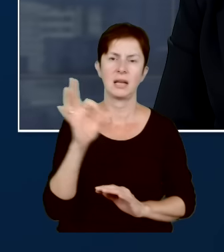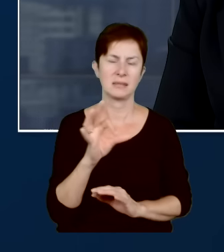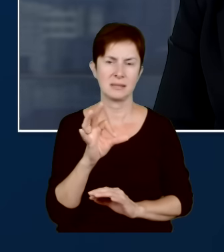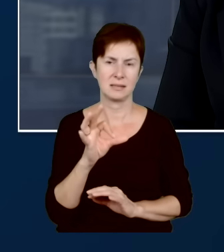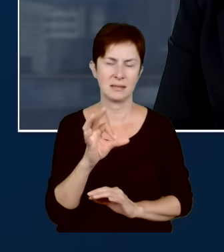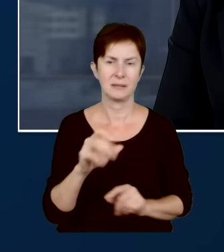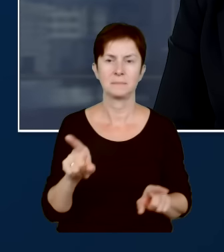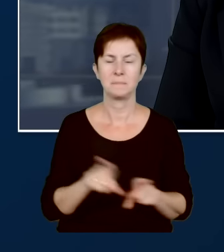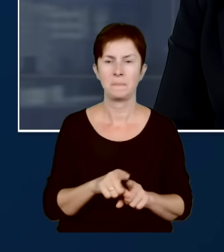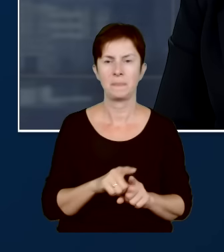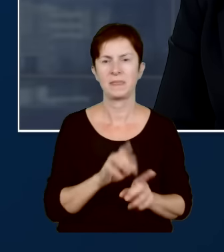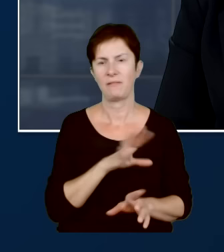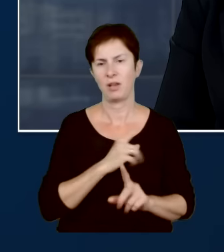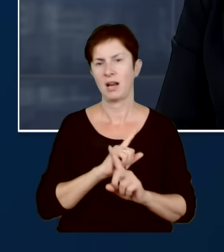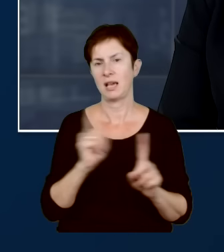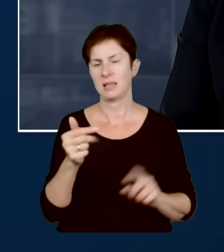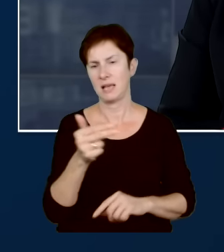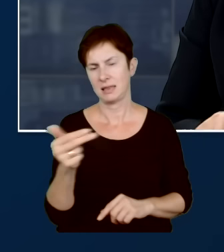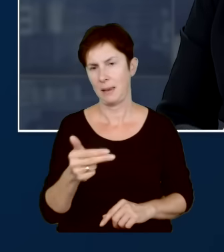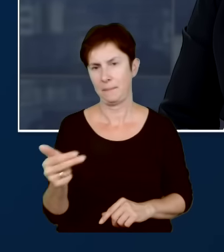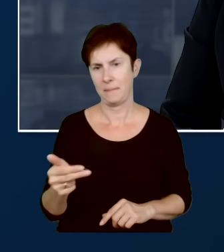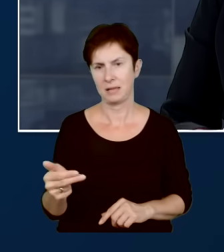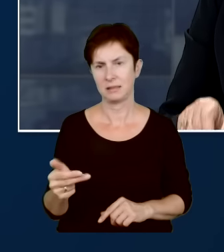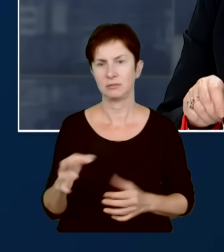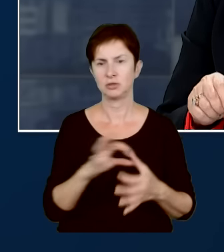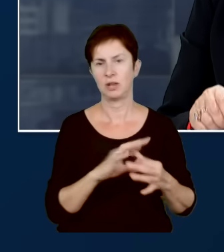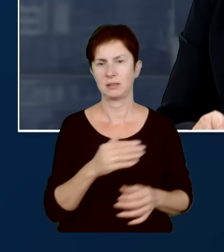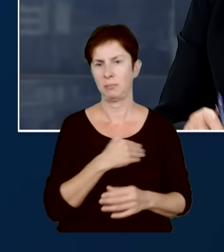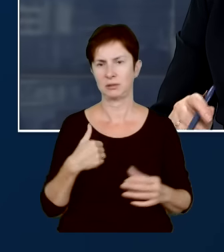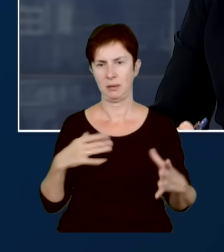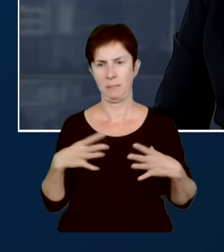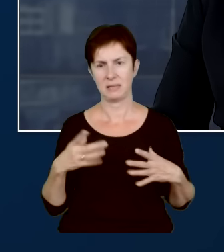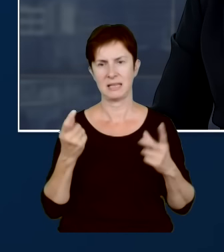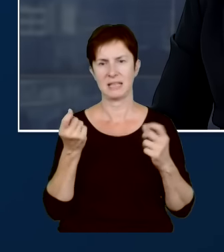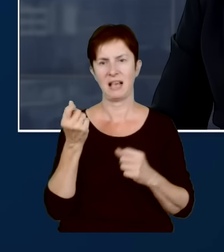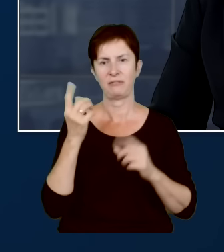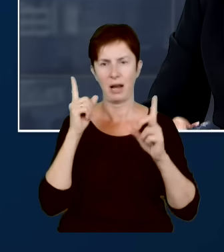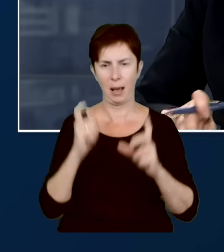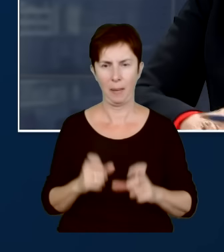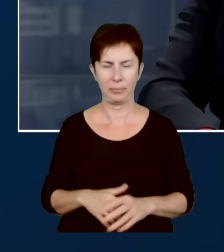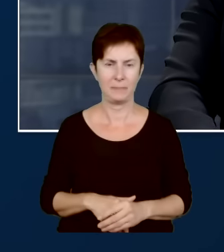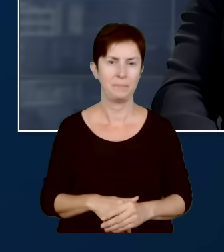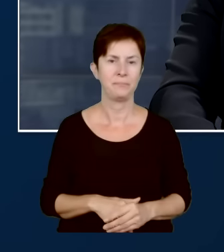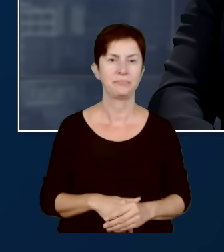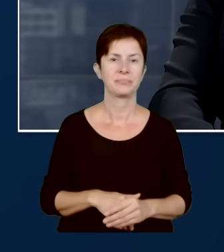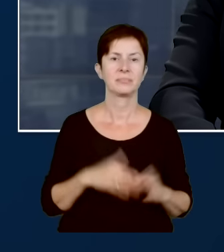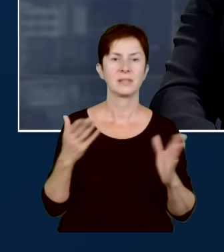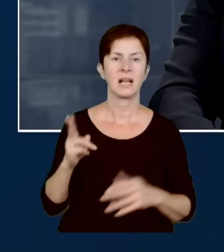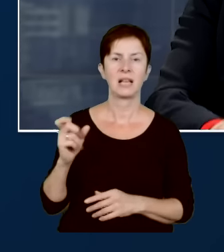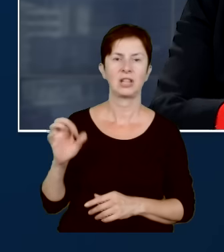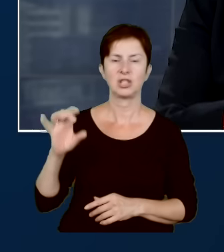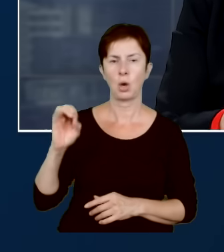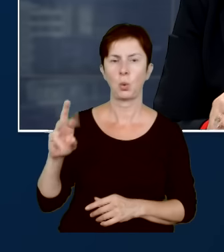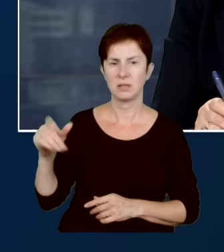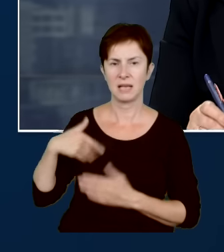wiele innych tematów związanych z polskim bezpieczeństwem. Zaczynamy już za chwilę. Katarzyna Gujska i jej goście. Zapraszam